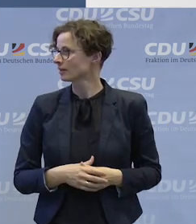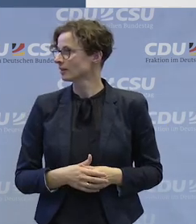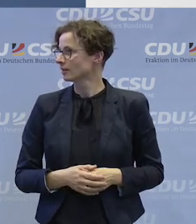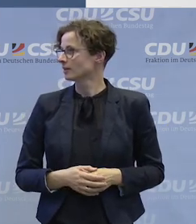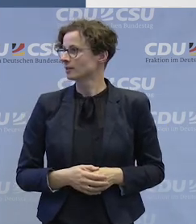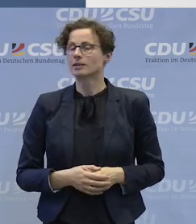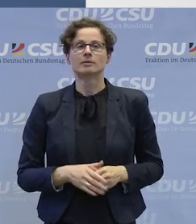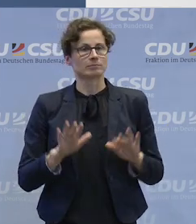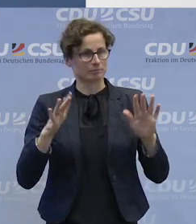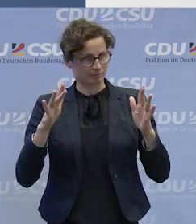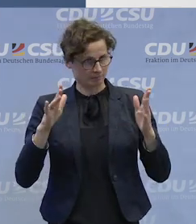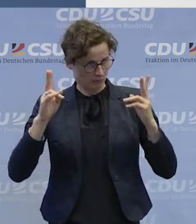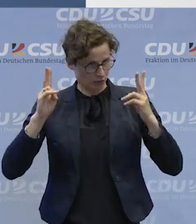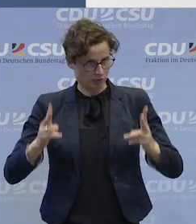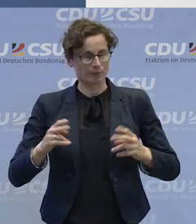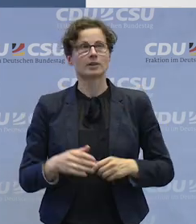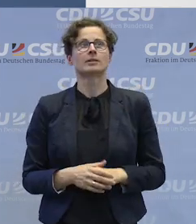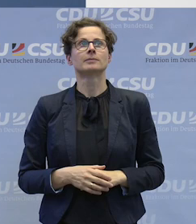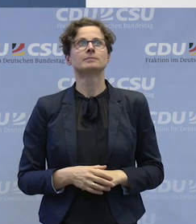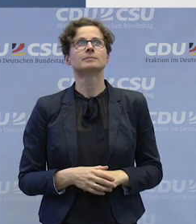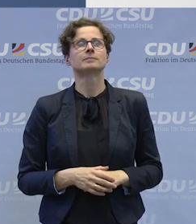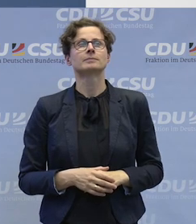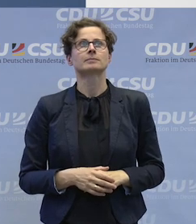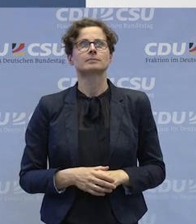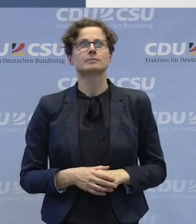richtig, hat einen Applaus verdient.